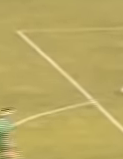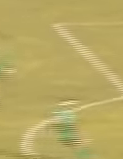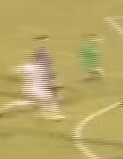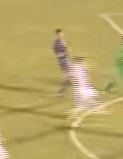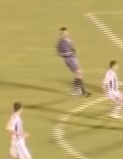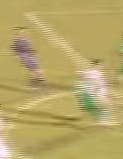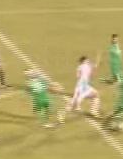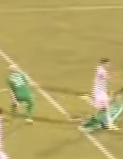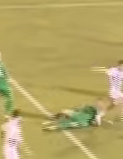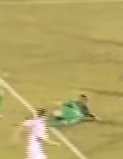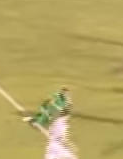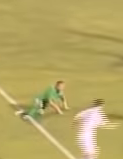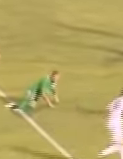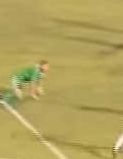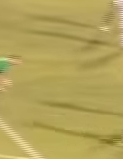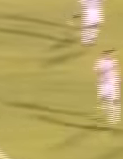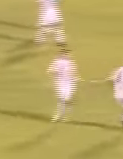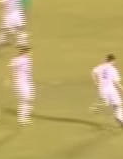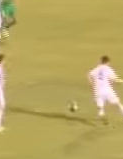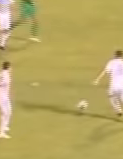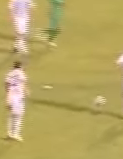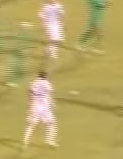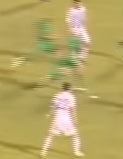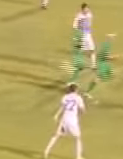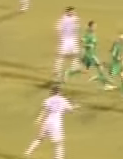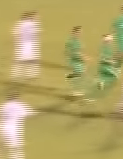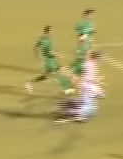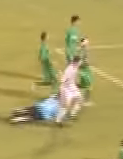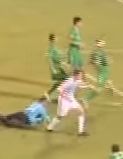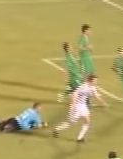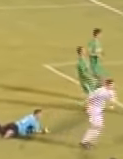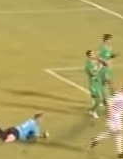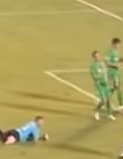Puzvoleri Partizana sa Anderlechtom igraju za prolaz u Ligu Šampion.